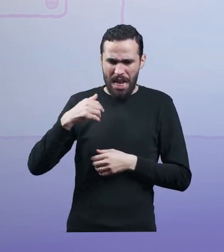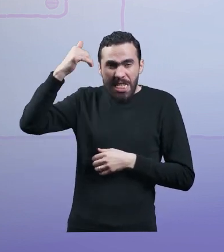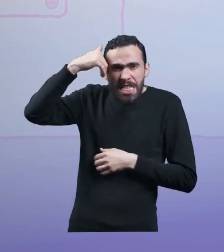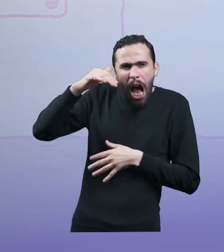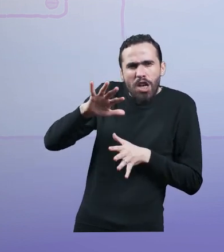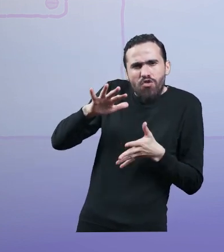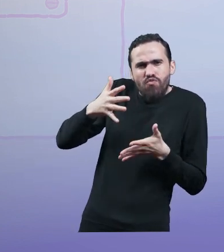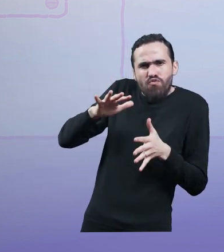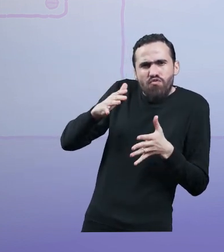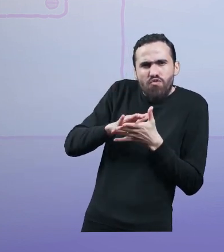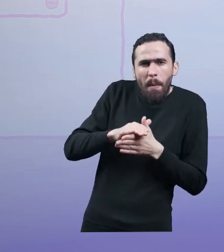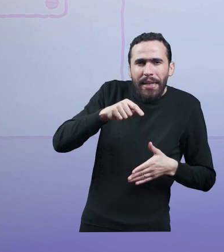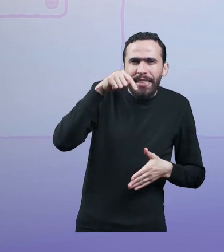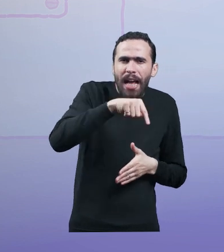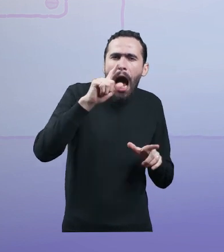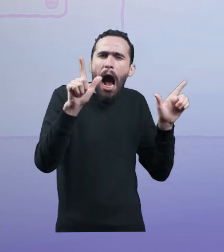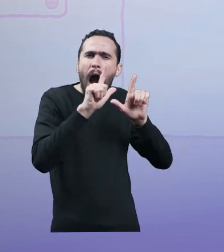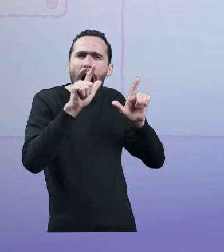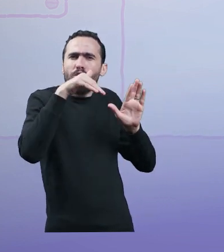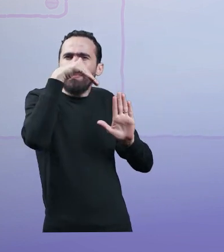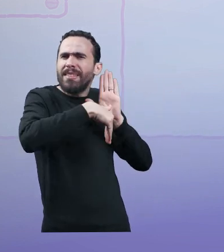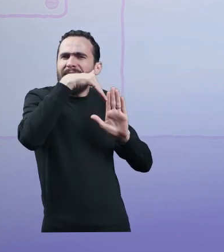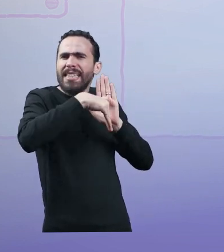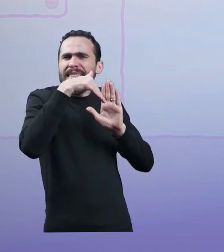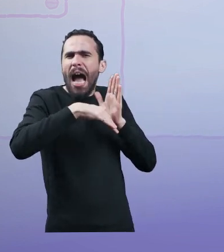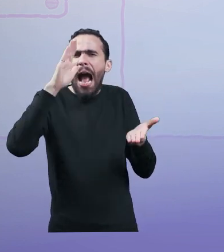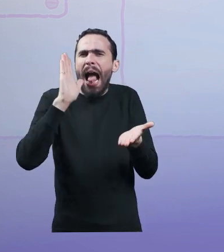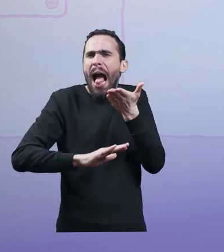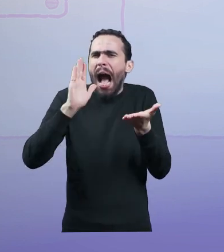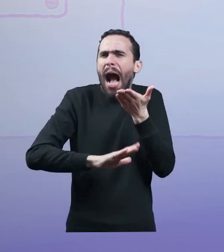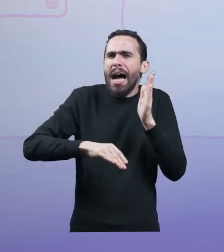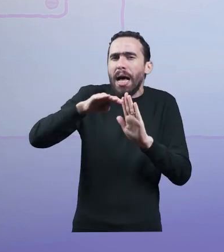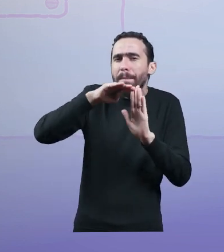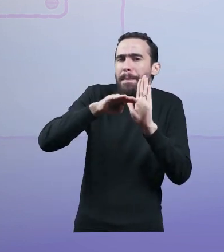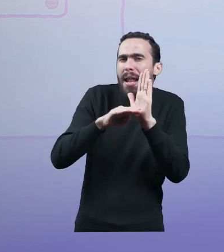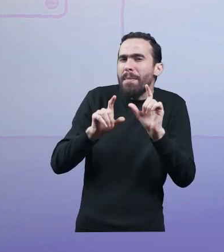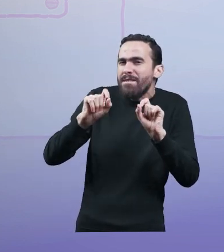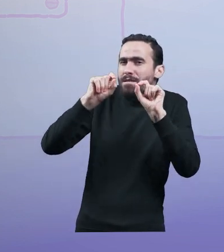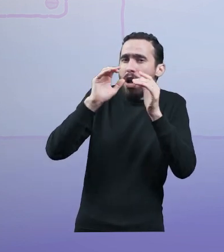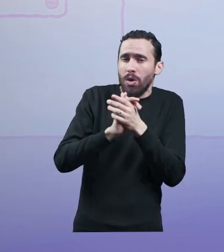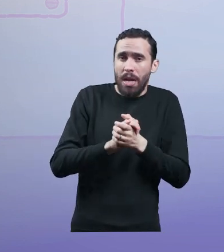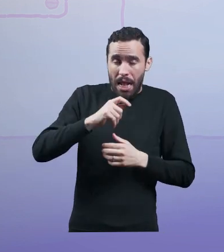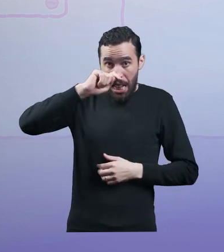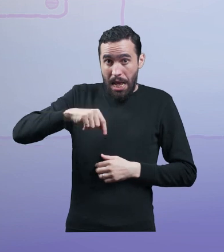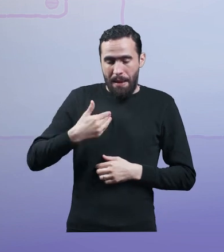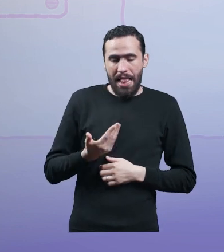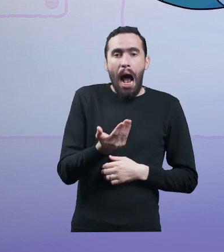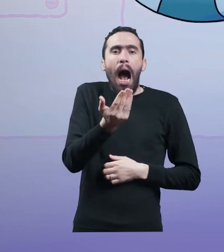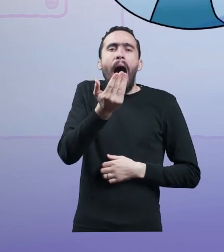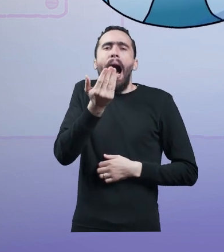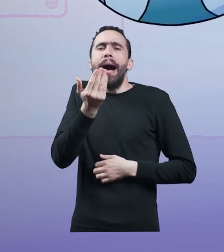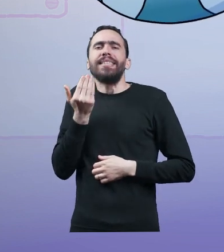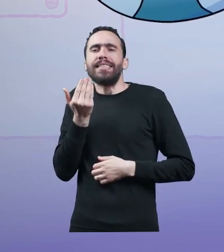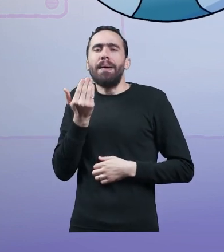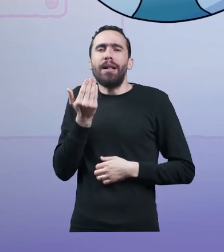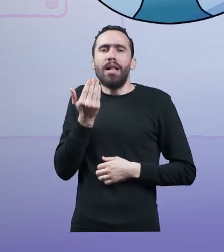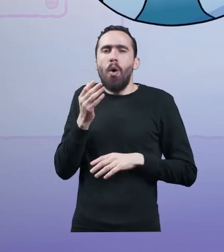بوجود برامج ضارة على حواسيبكم عليكم التوقف عن القيام بالتسوق الإلكتروني